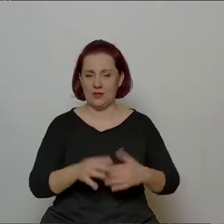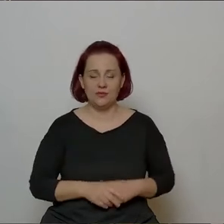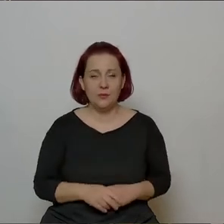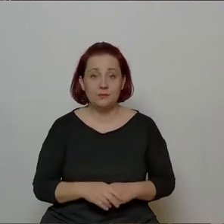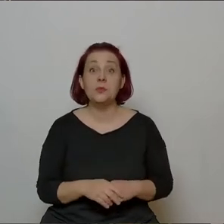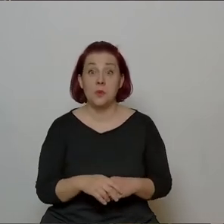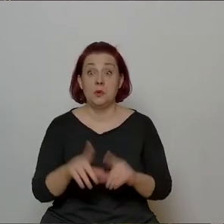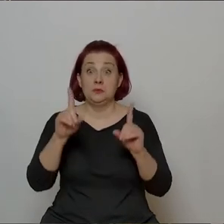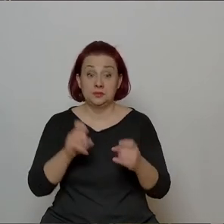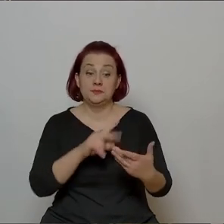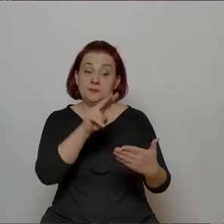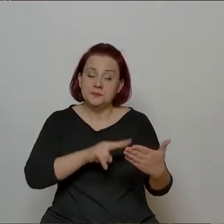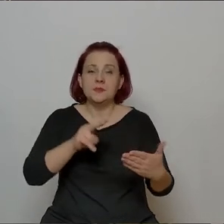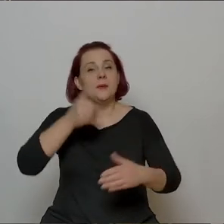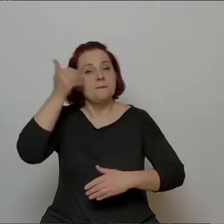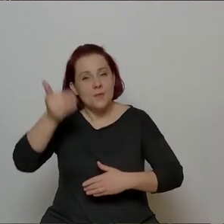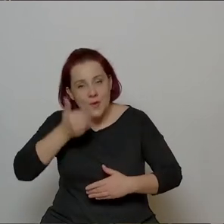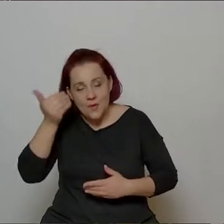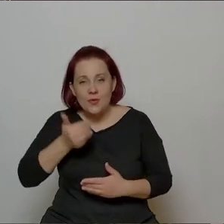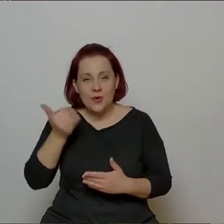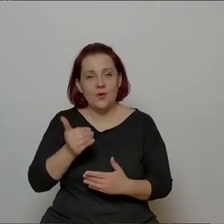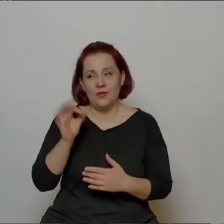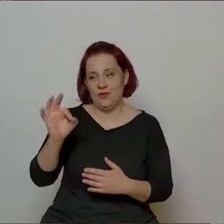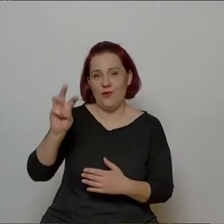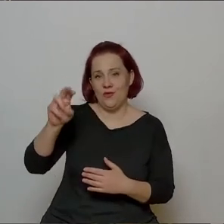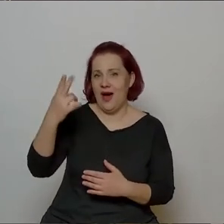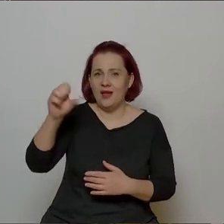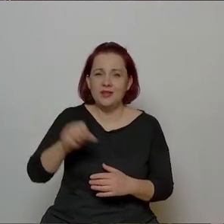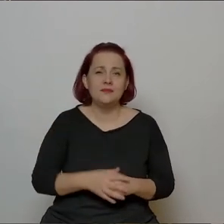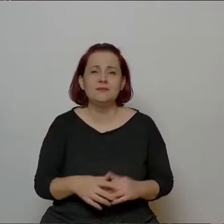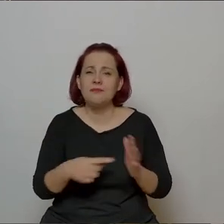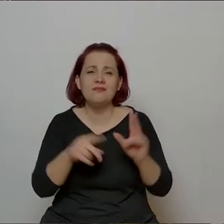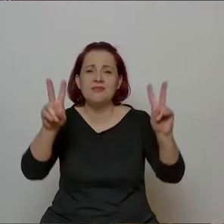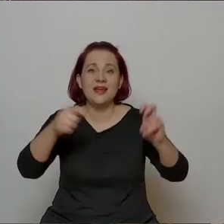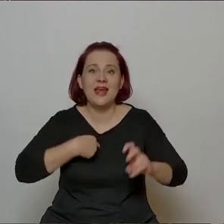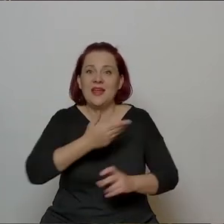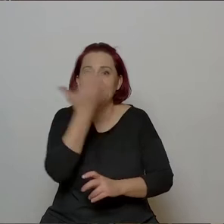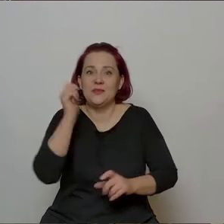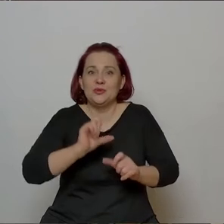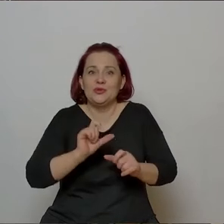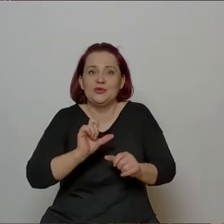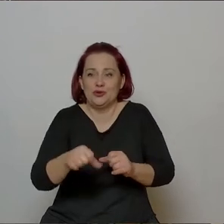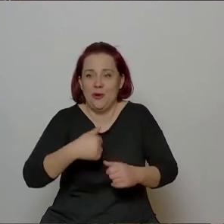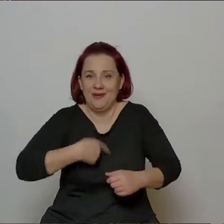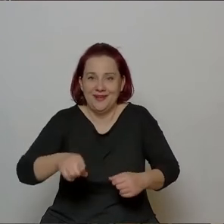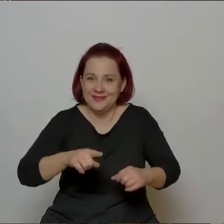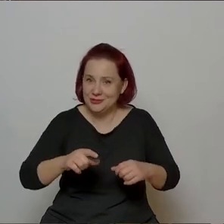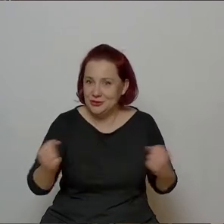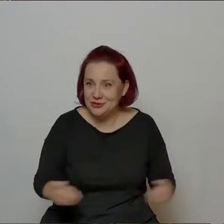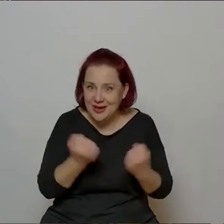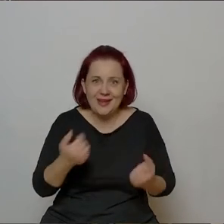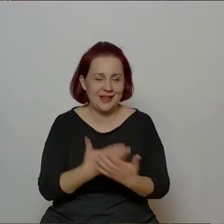już sobie podczytywać te monologi, takie ładne Wandy, tego ja nie wiem co się dzieje ze mną, ani dlaczego jestem nieszczęśliwą.